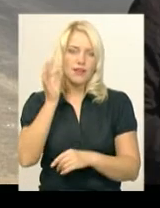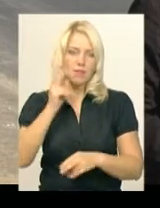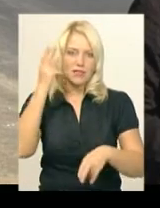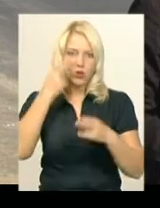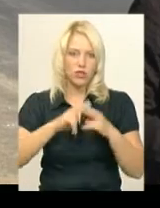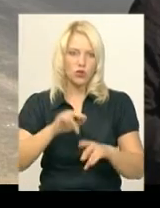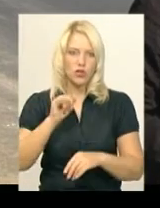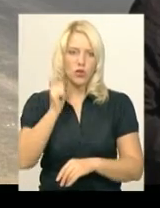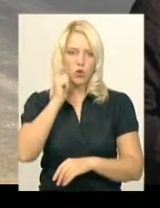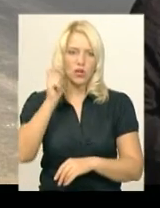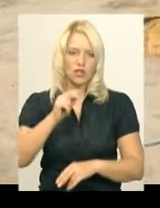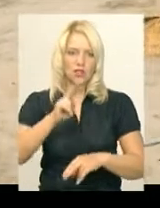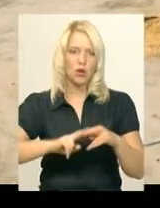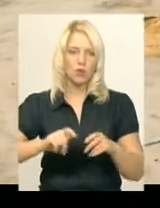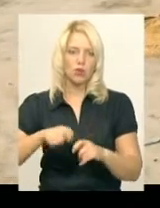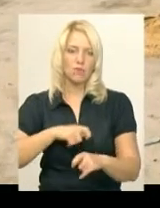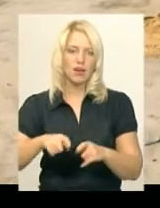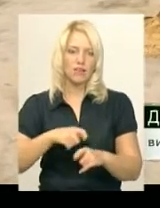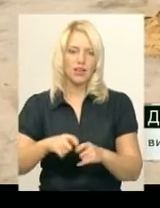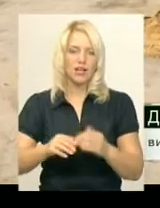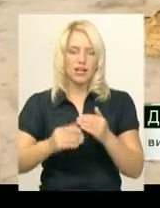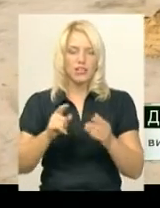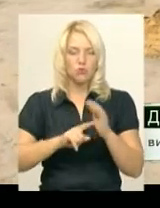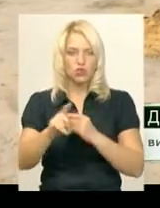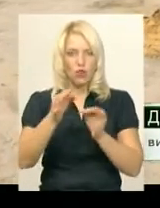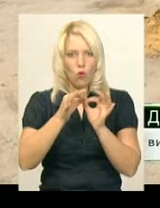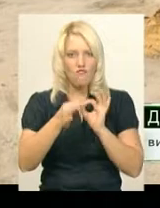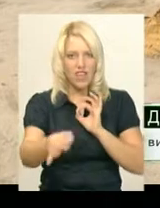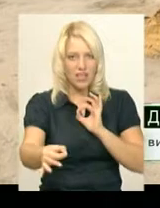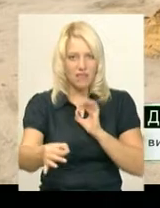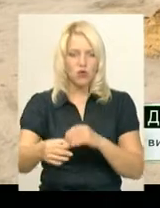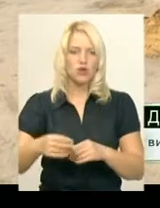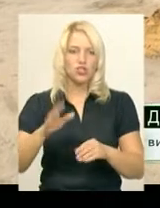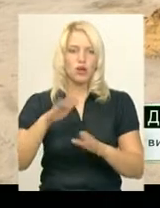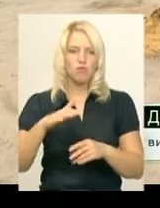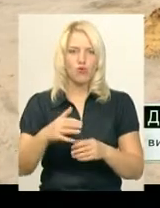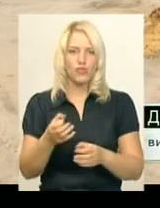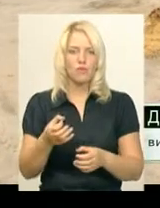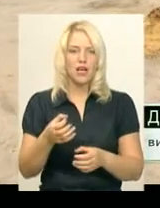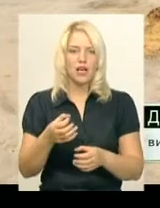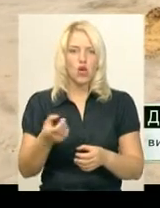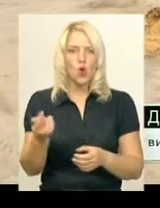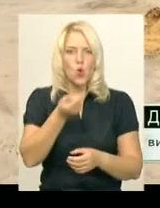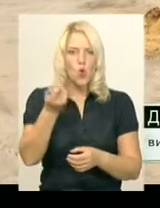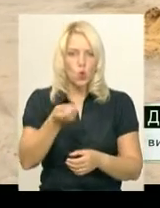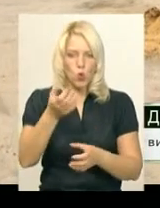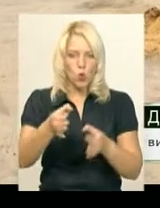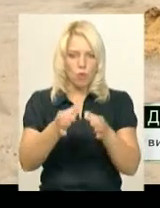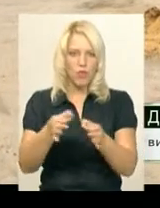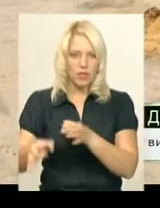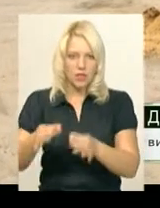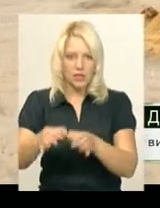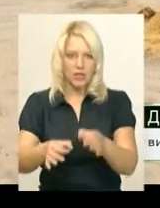українські будматеріали. Вирівнюючий шар потім йде шар із крупного зернистого асфальту. Наступний шар,